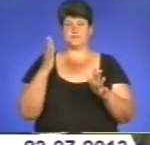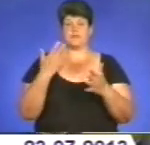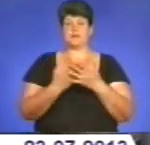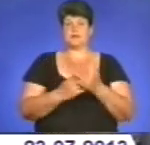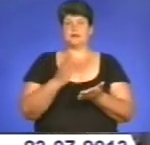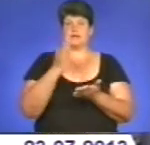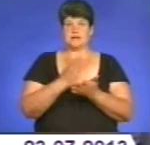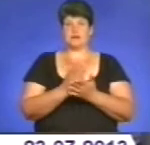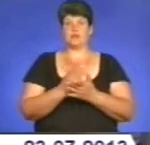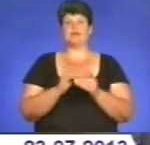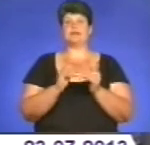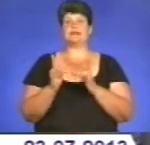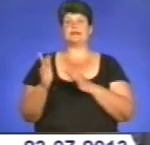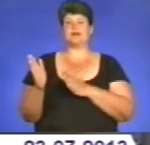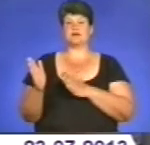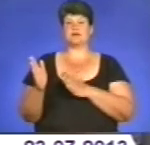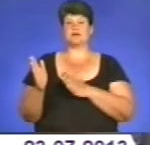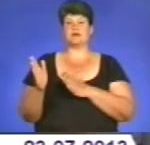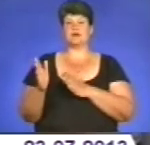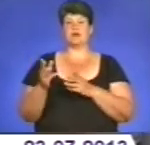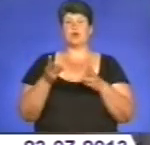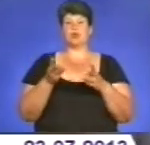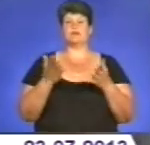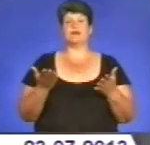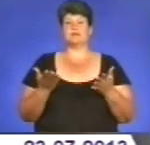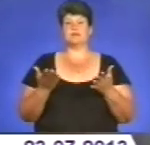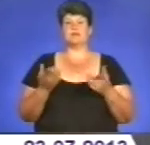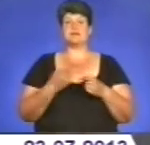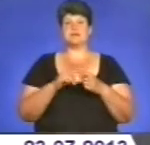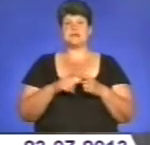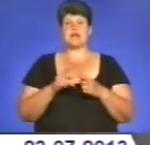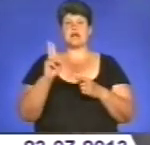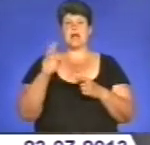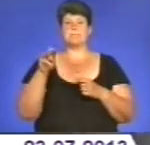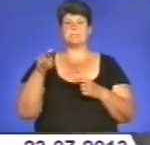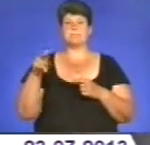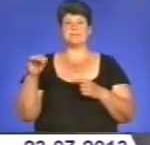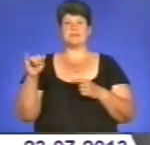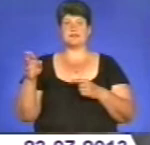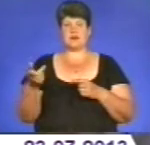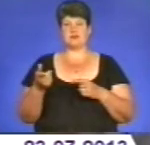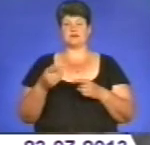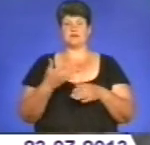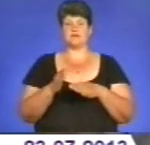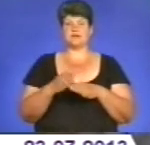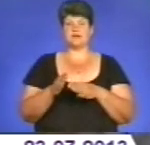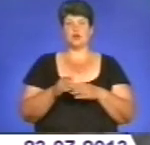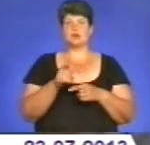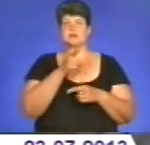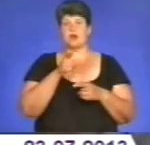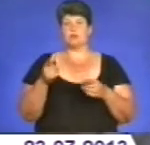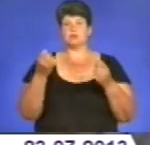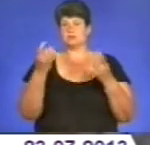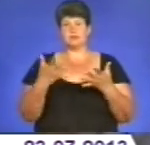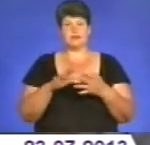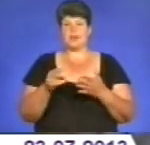у інтернаті котел. Котел – це вже капітальні видатки, його не купиш за поточні, і тому